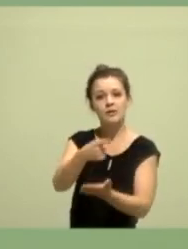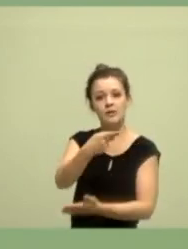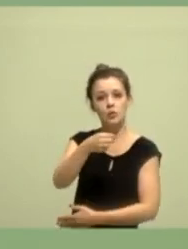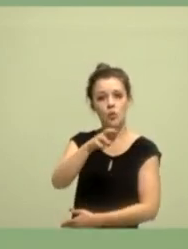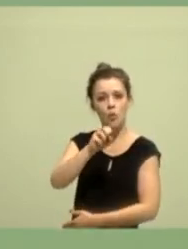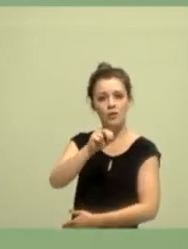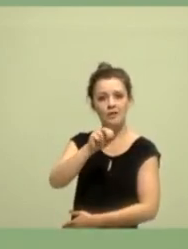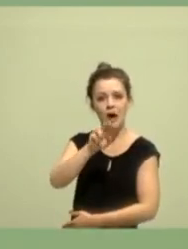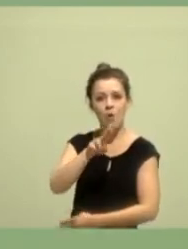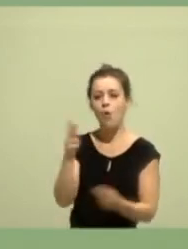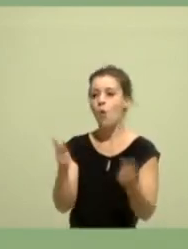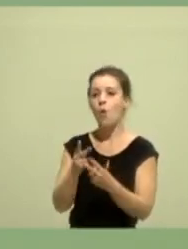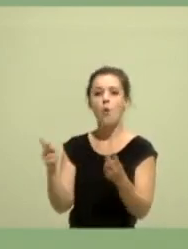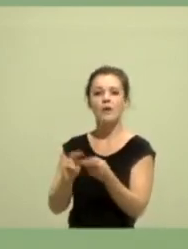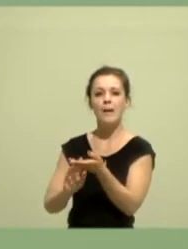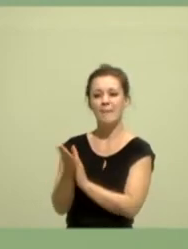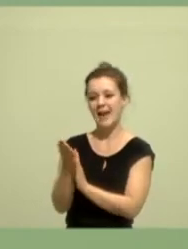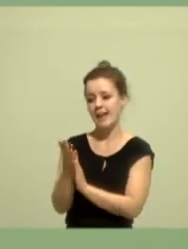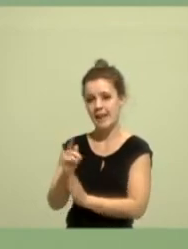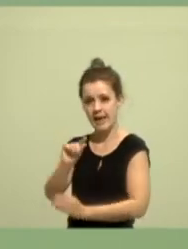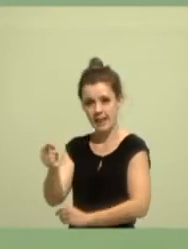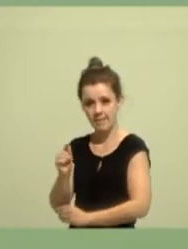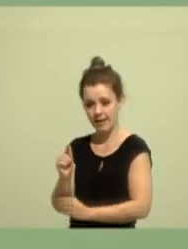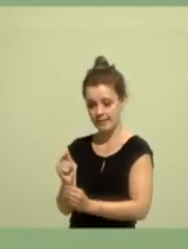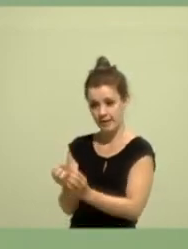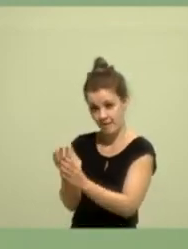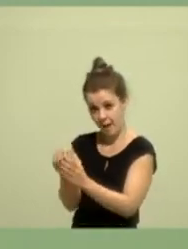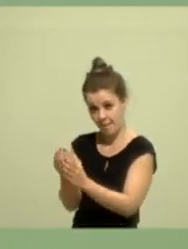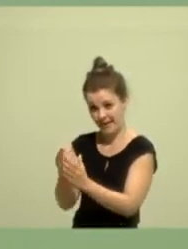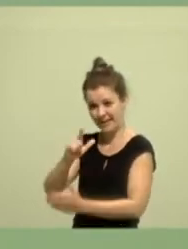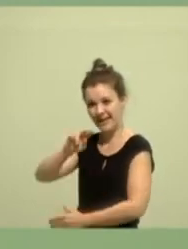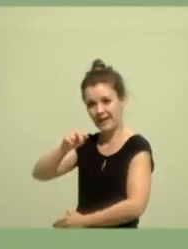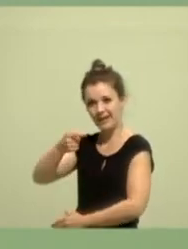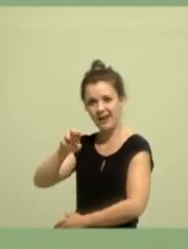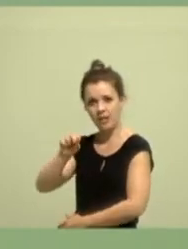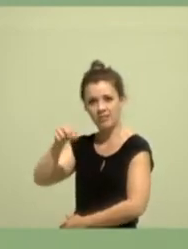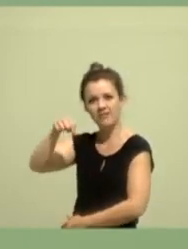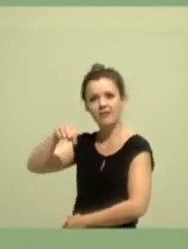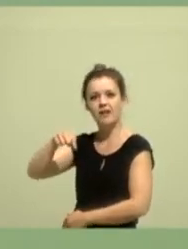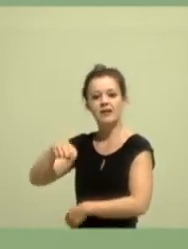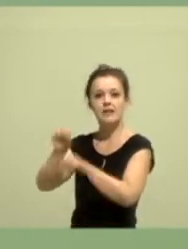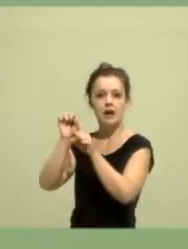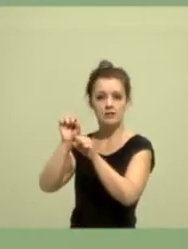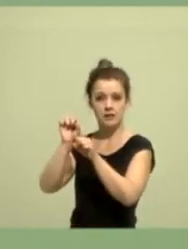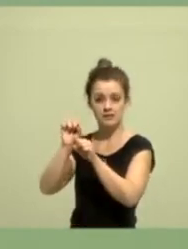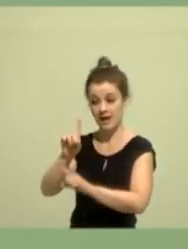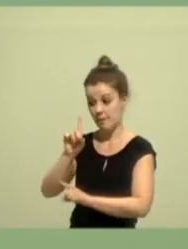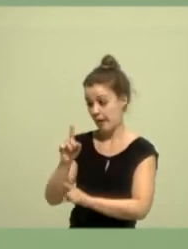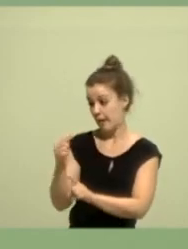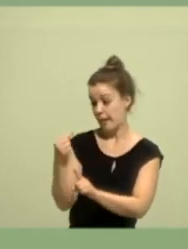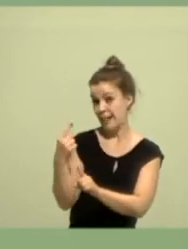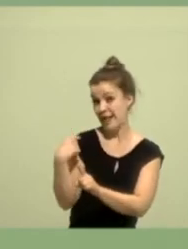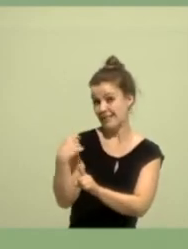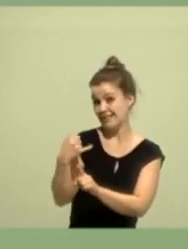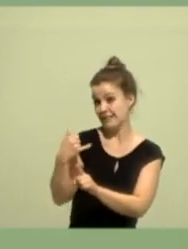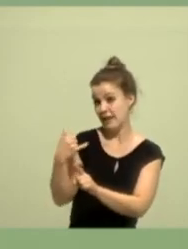Brennelementefabrik in Lingen, in Niedersachsen. Und das, obwohl Ende dieses Jahres endlich das letzte AKW in Deutschland vom